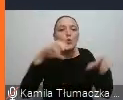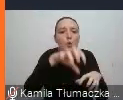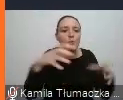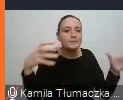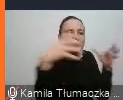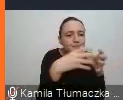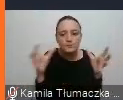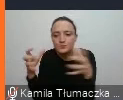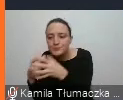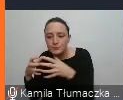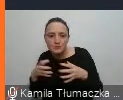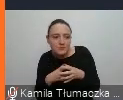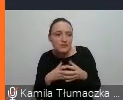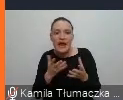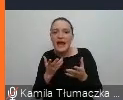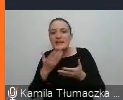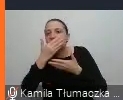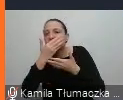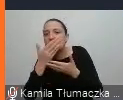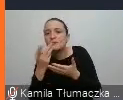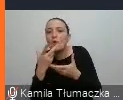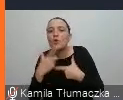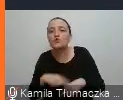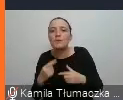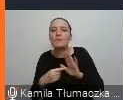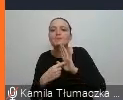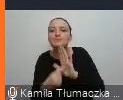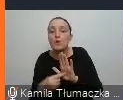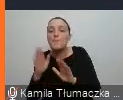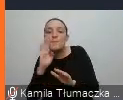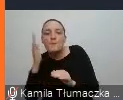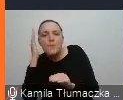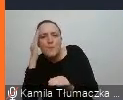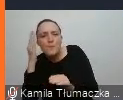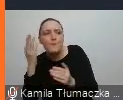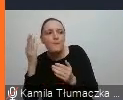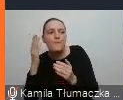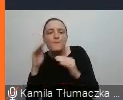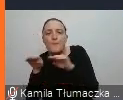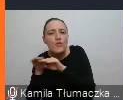takie osoby, które reprezentują podobne do naszych